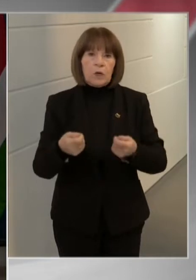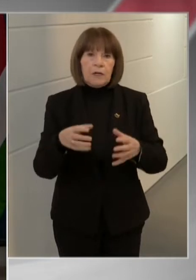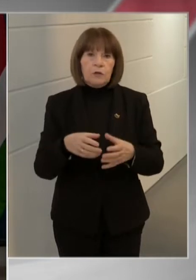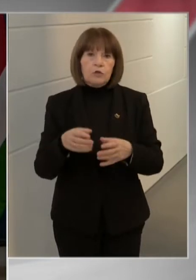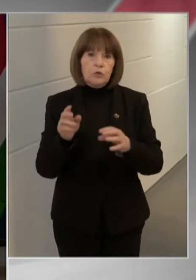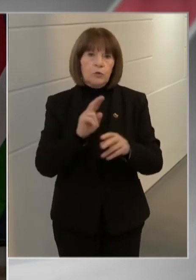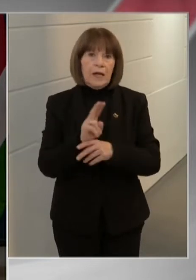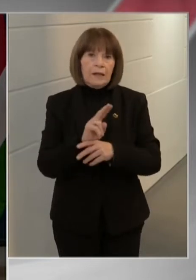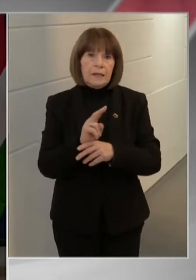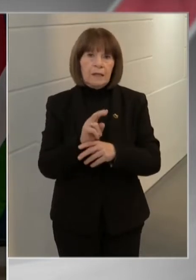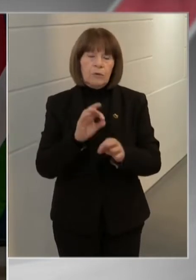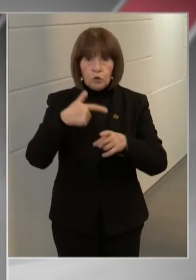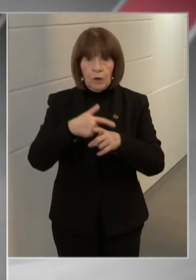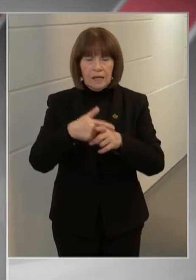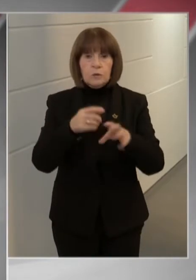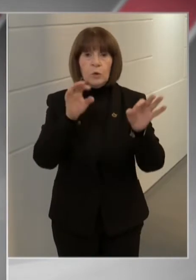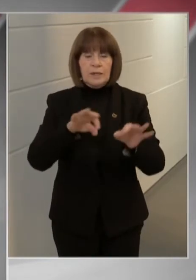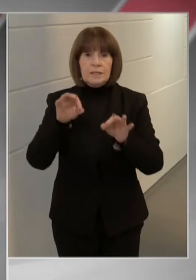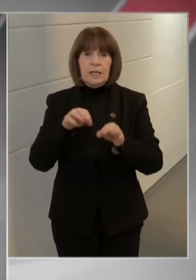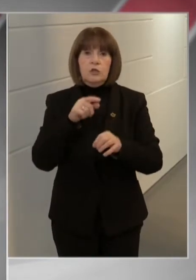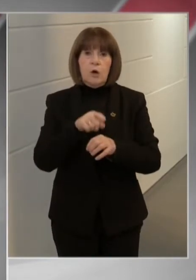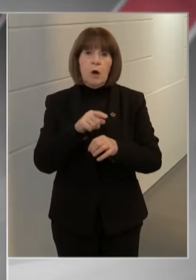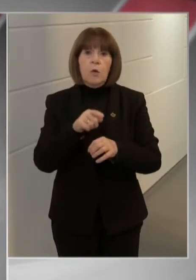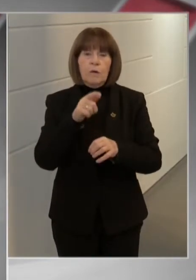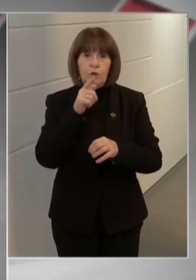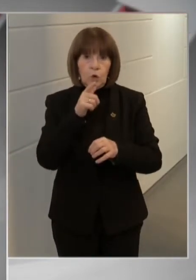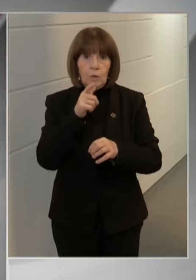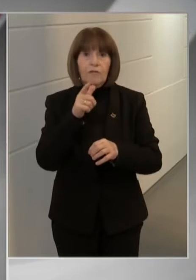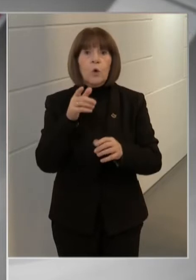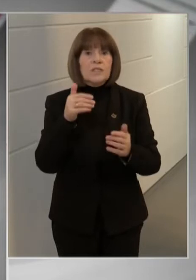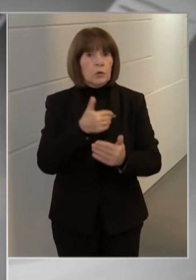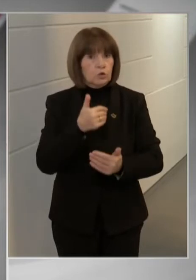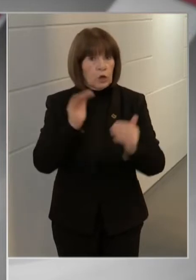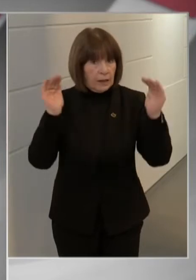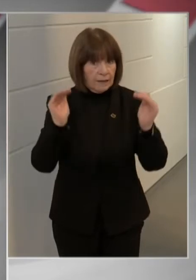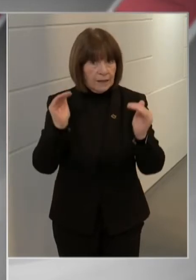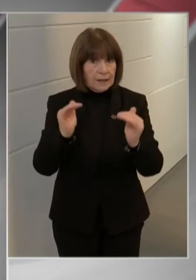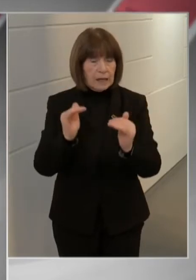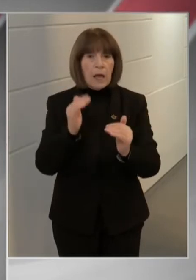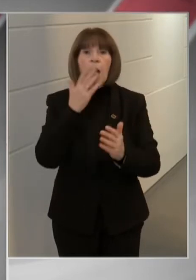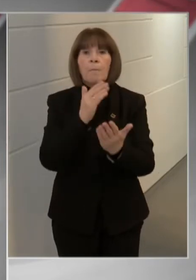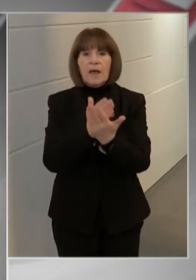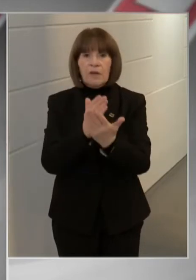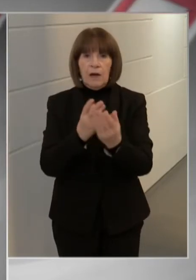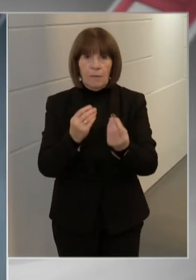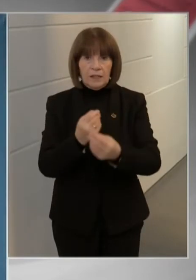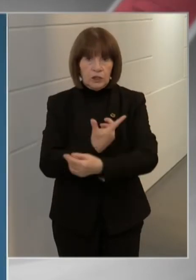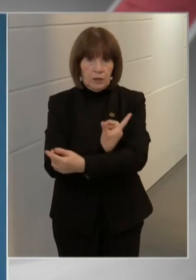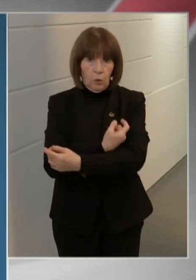rendőr alezredes a tájékoztatón elmondta, amint megfelelő mennyiségű vakcina érkezik hazánkba, enyhíteni lehet a